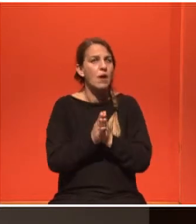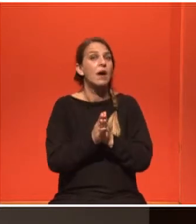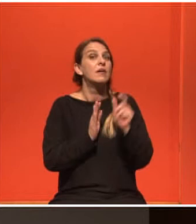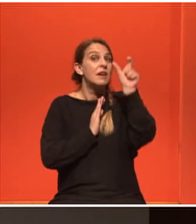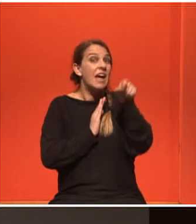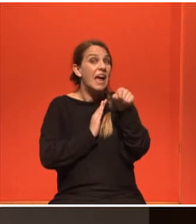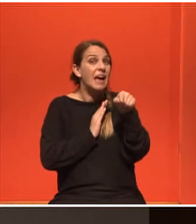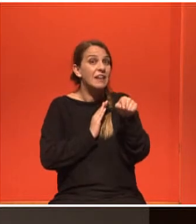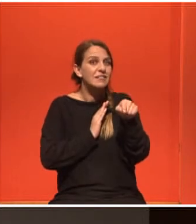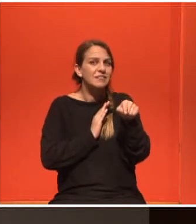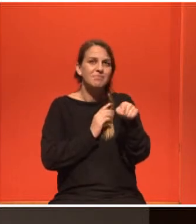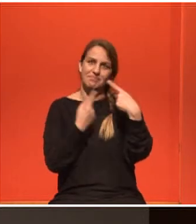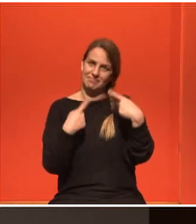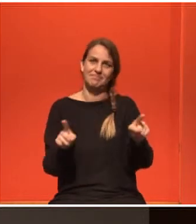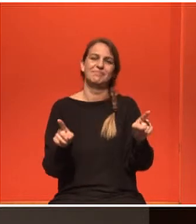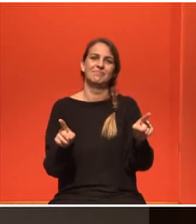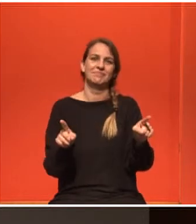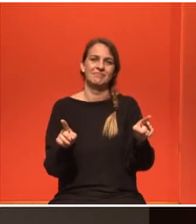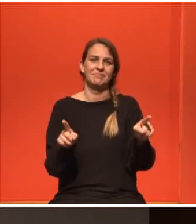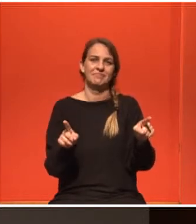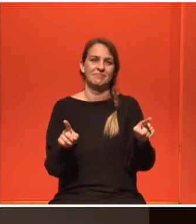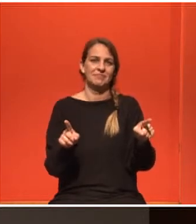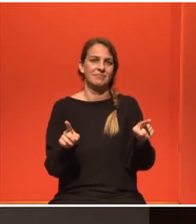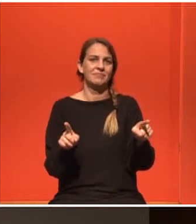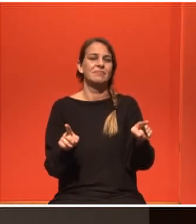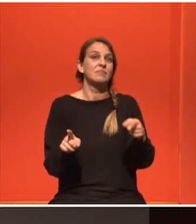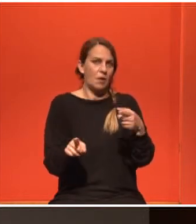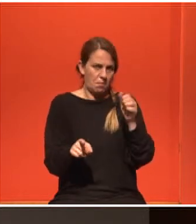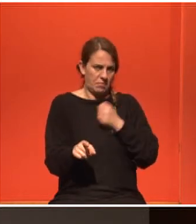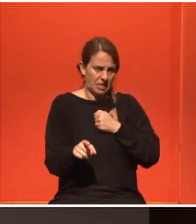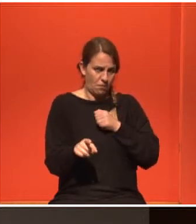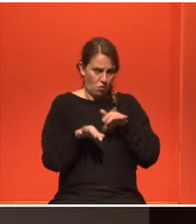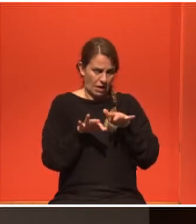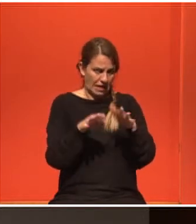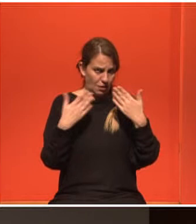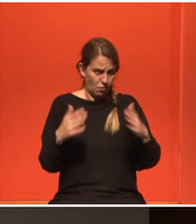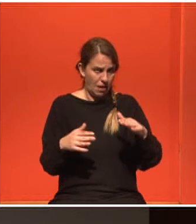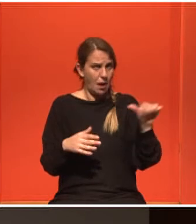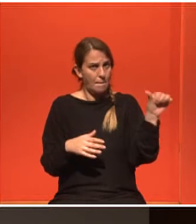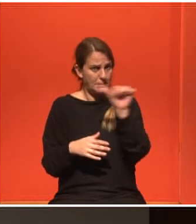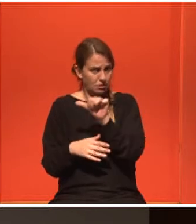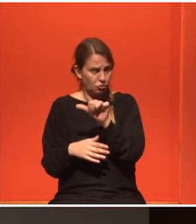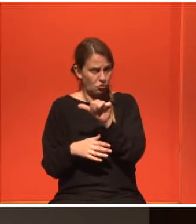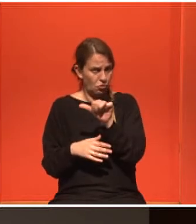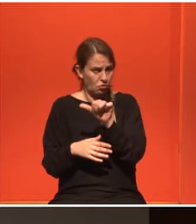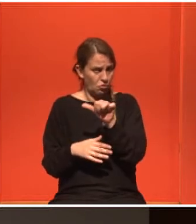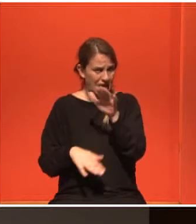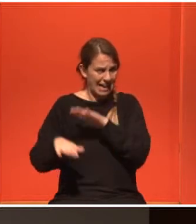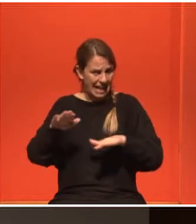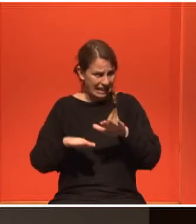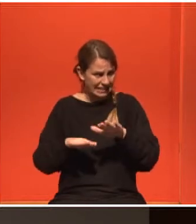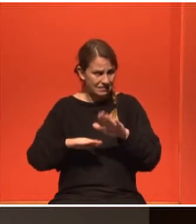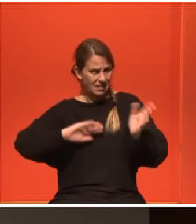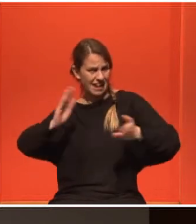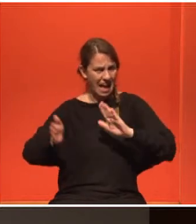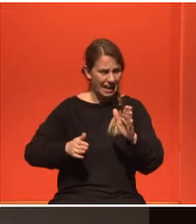ιδιαίτερη γιατί φαντάζομαι με αυτό συνέχισης δεν έκανες ενδιάμεσα κάποιες άλλες